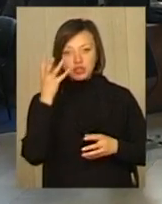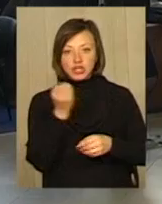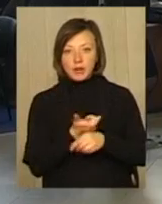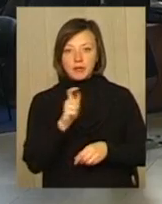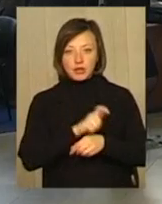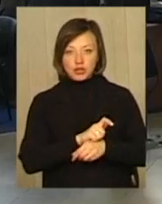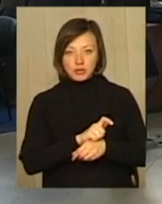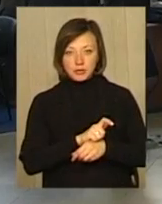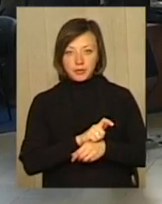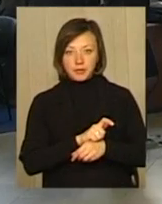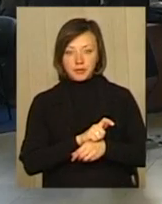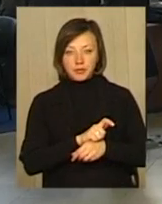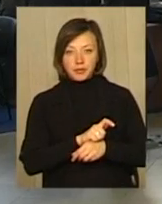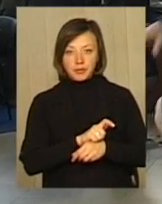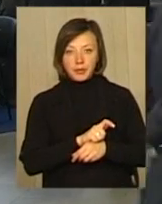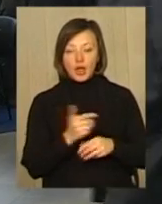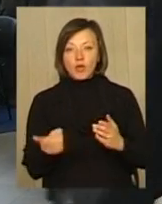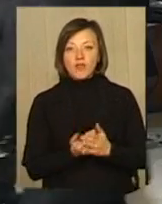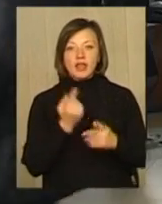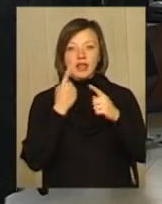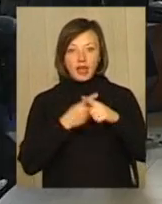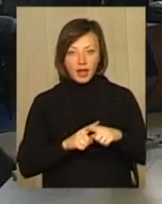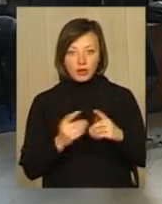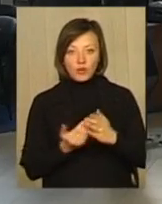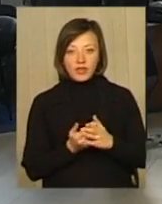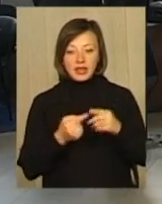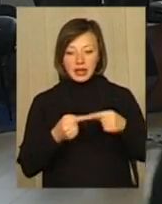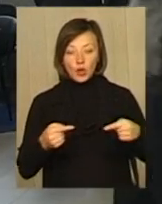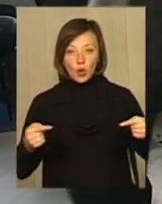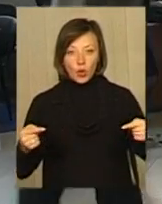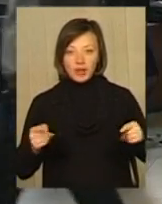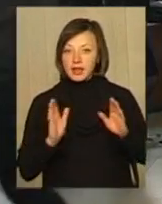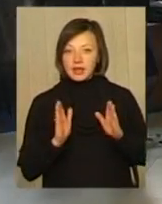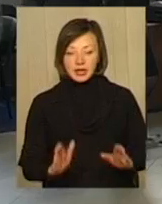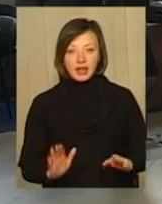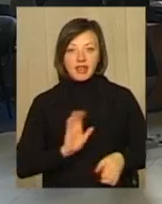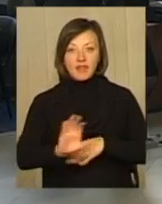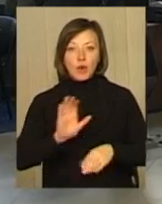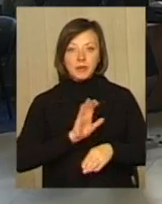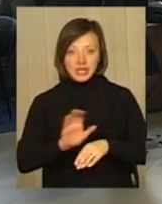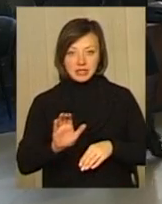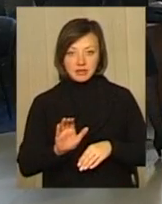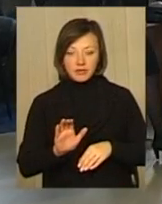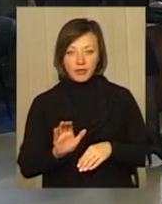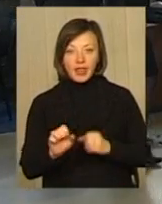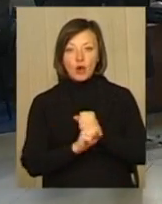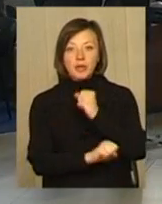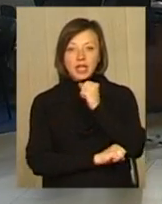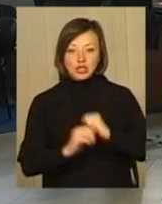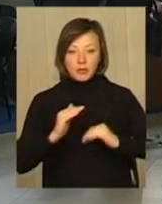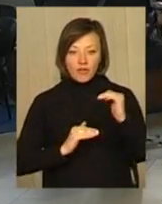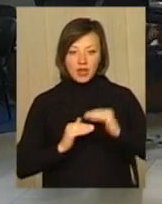більше. Тому що новітня техніка, новітні технології не тільки на виробництві, там, де робітничі